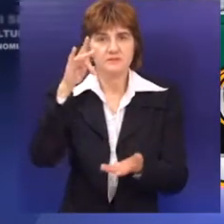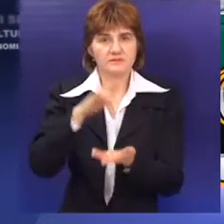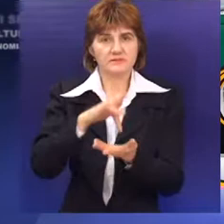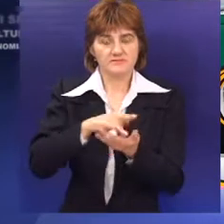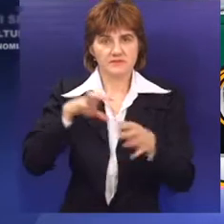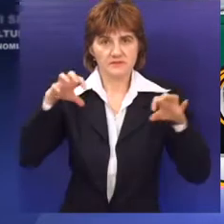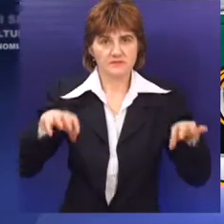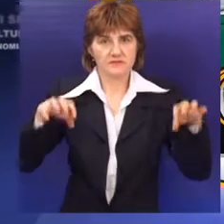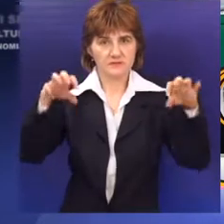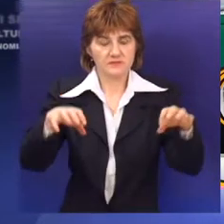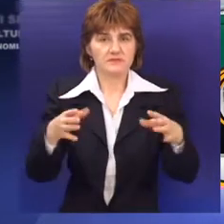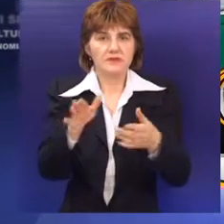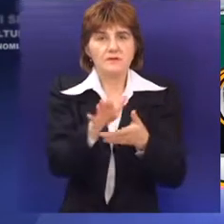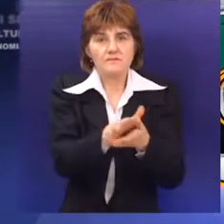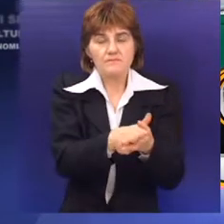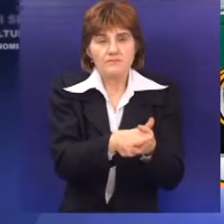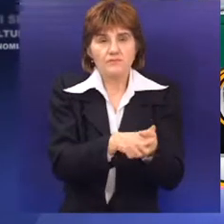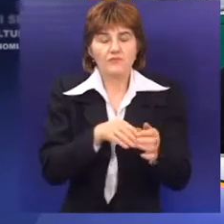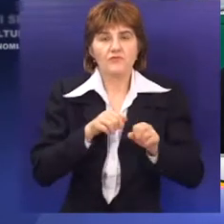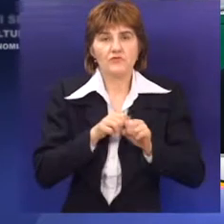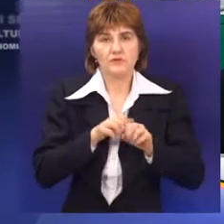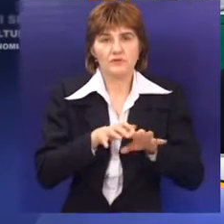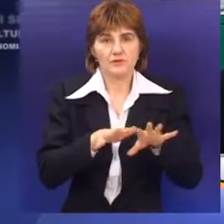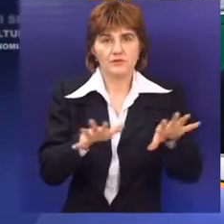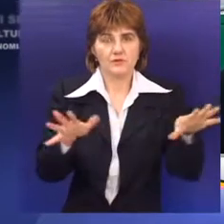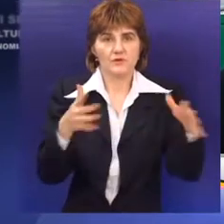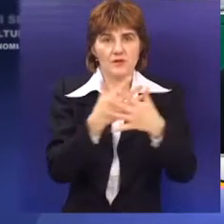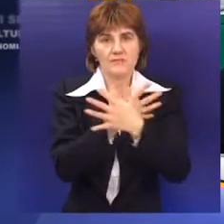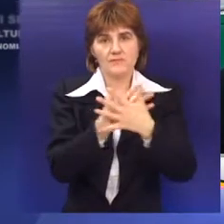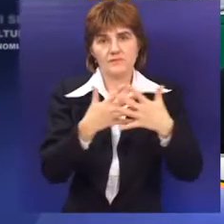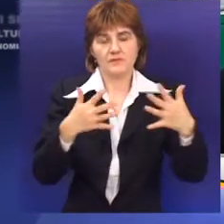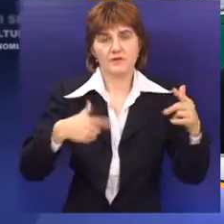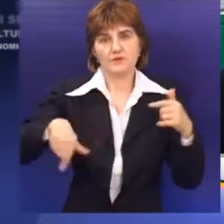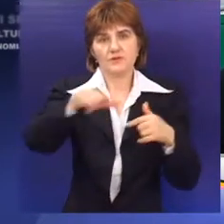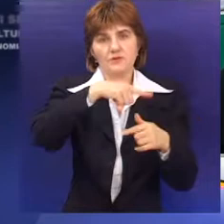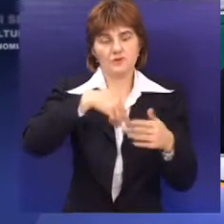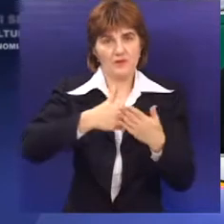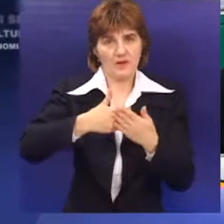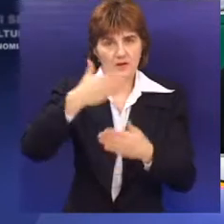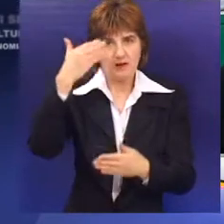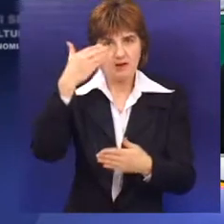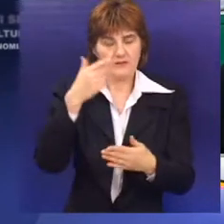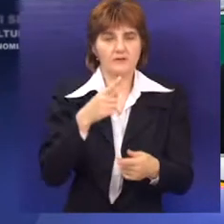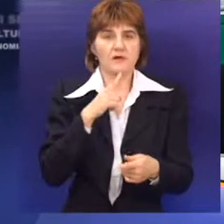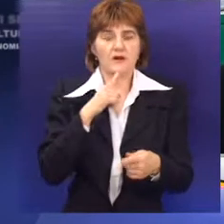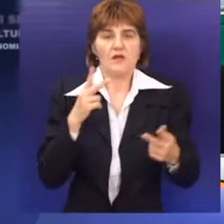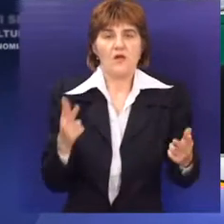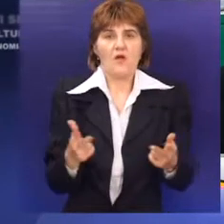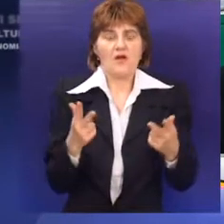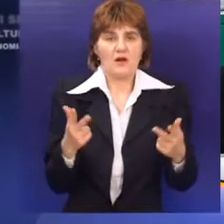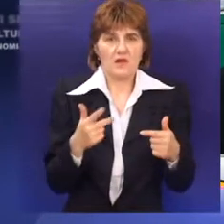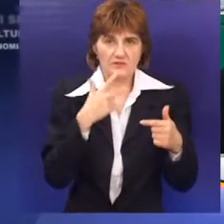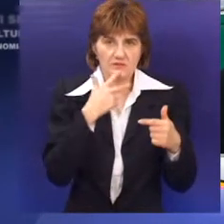koje treba da se širi gradom. Znači za primarnu selekciju u kolektivnom